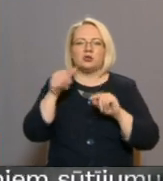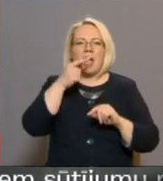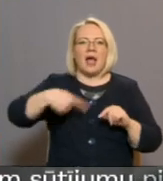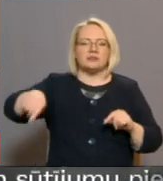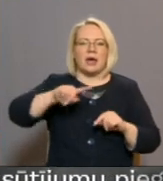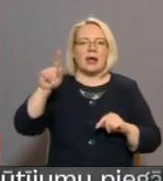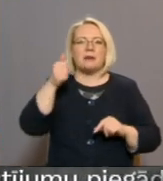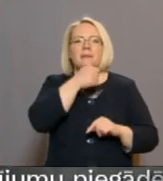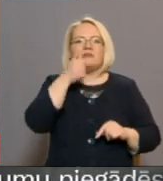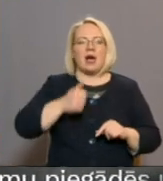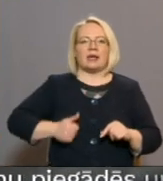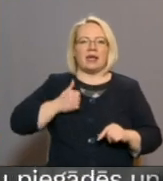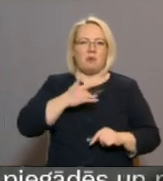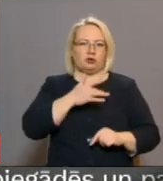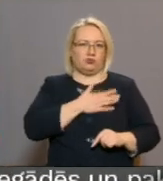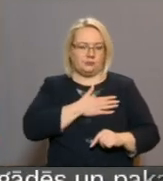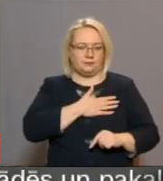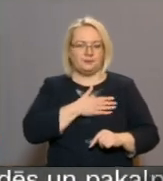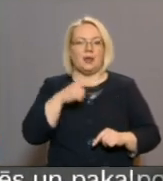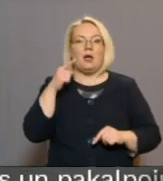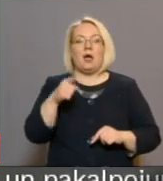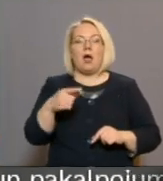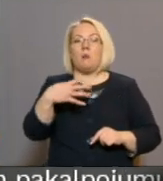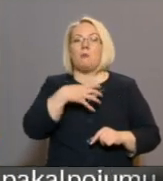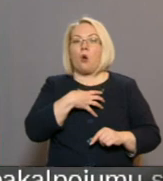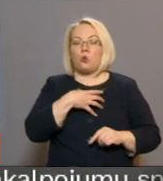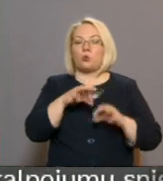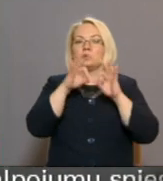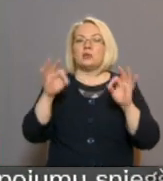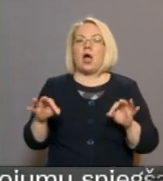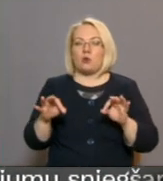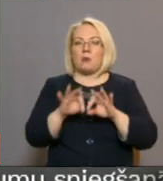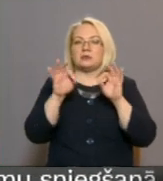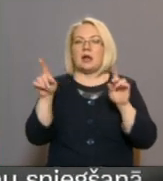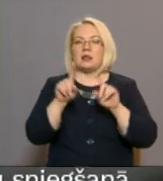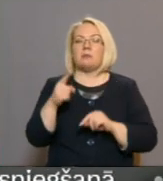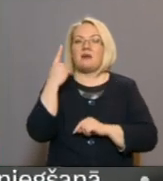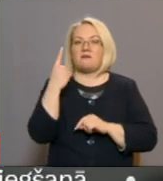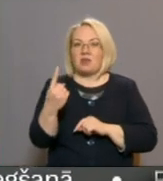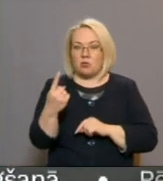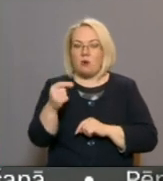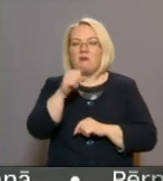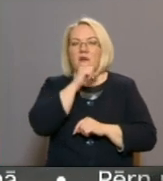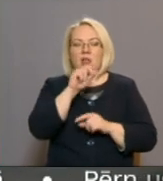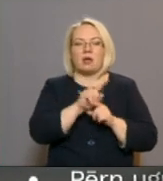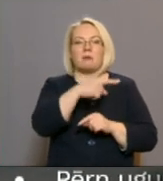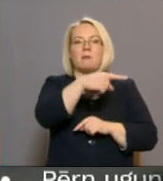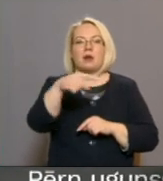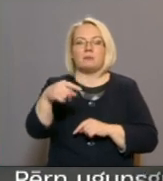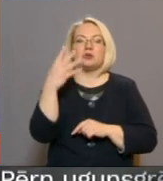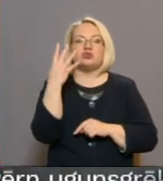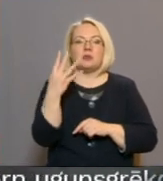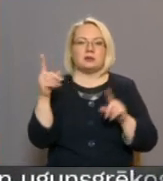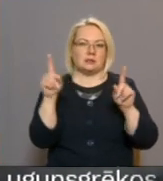privāto personu īpašumā. Prokurtūra sākumā ierosināja lietu par vienu, bet vēlāk arī par pārējām četrām